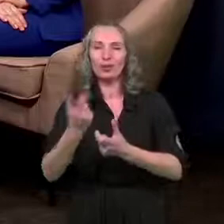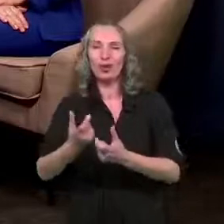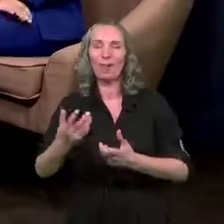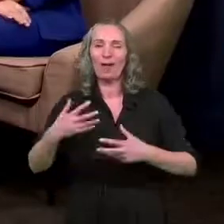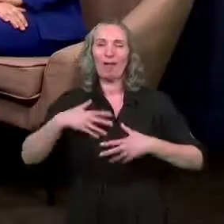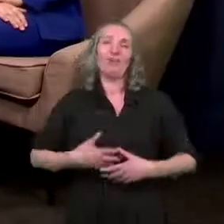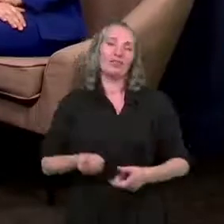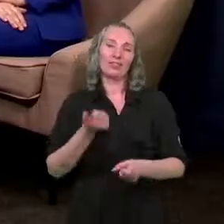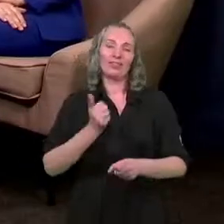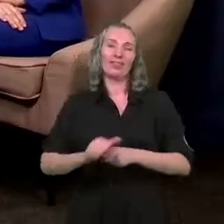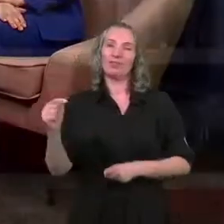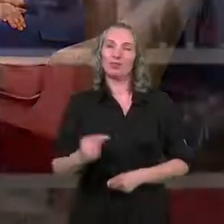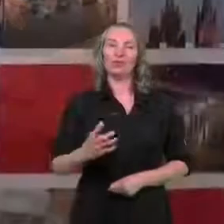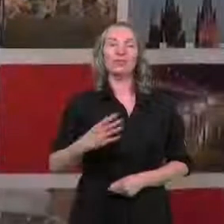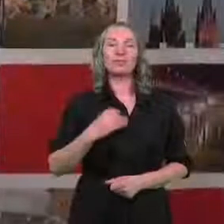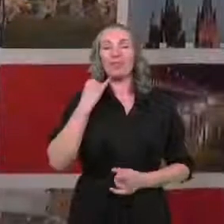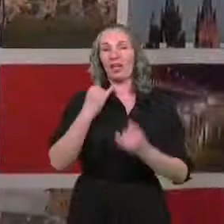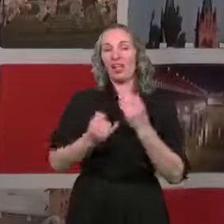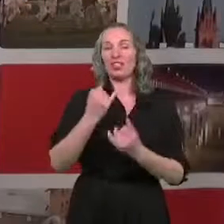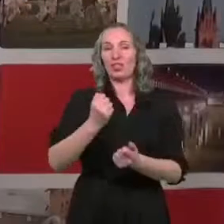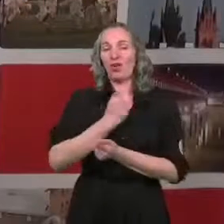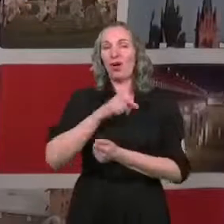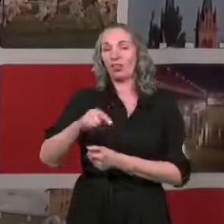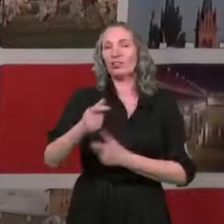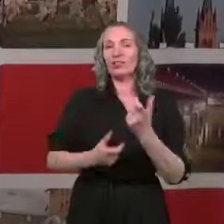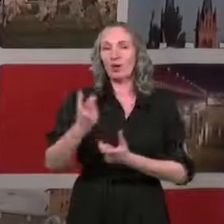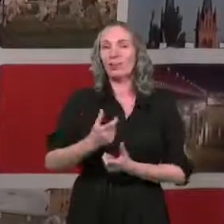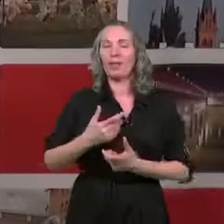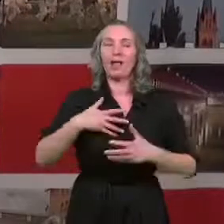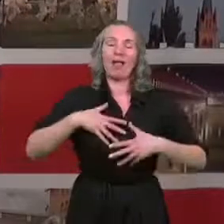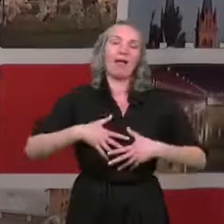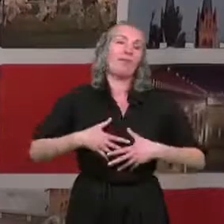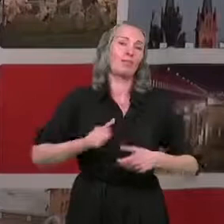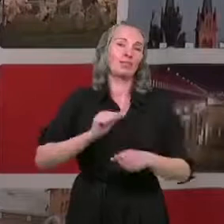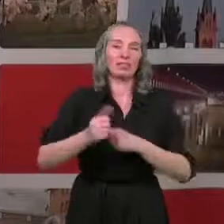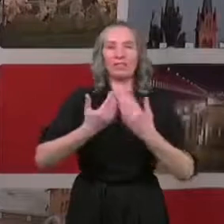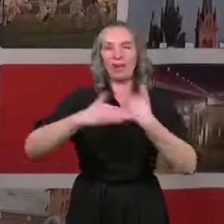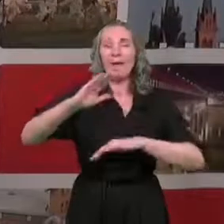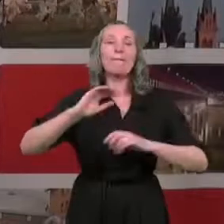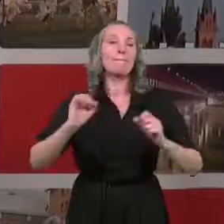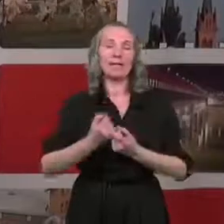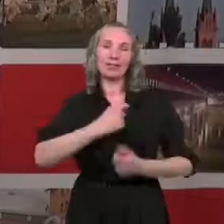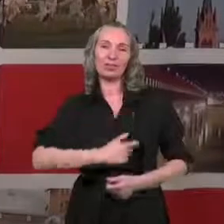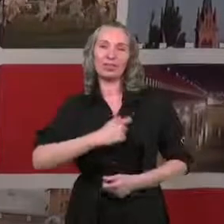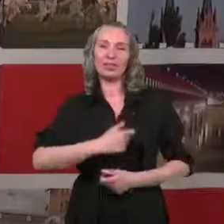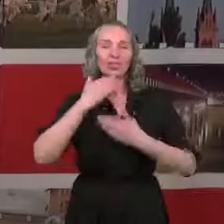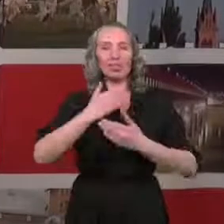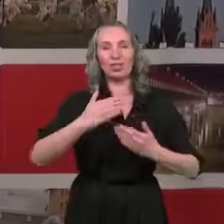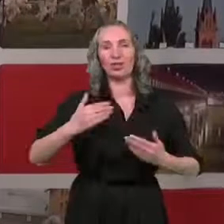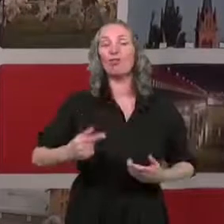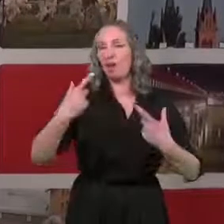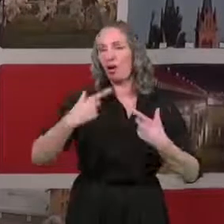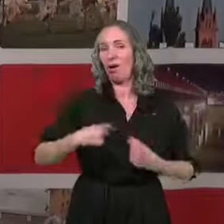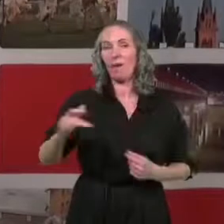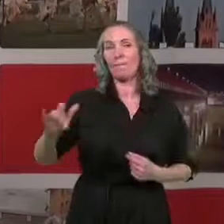potrzebne. I jeśli kocha się to, co się robi, to emocji jest jeszcze więcej. Bardzo serdecznie Państwu dziękuję za